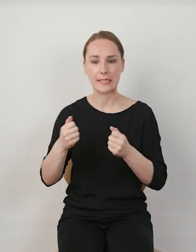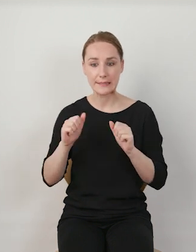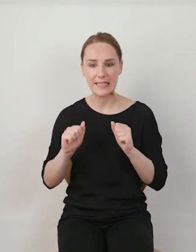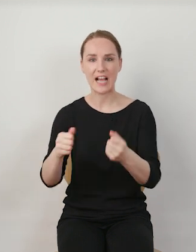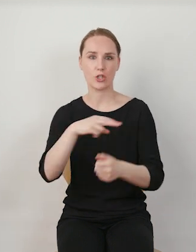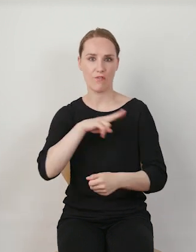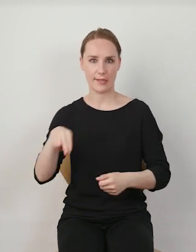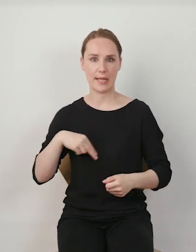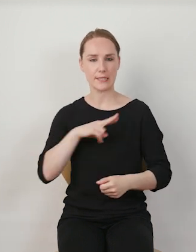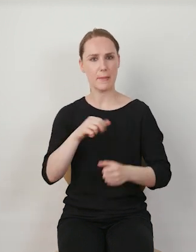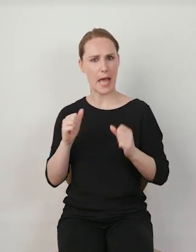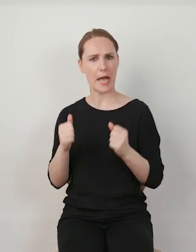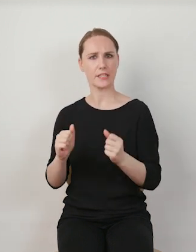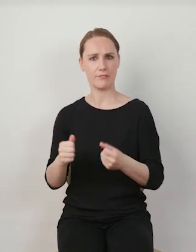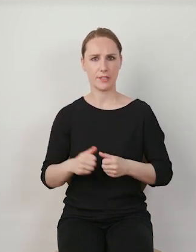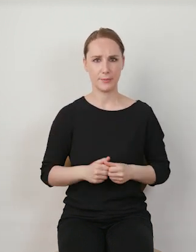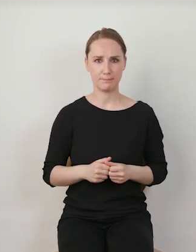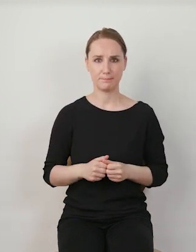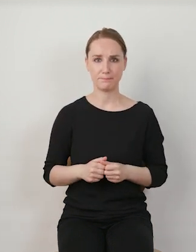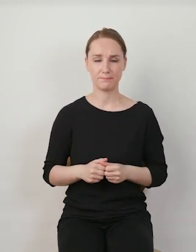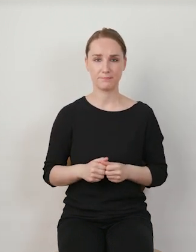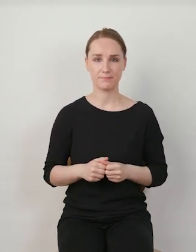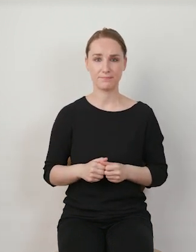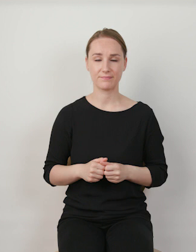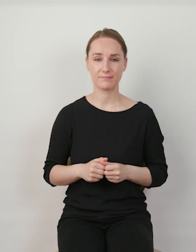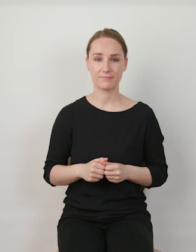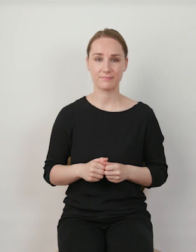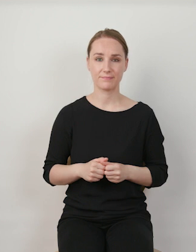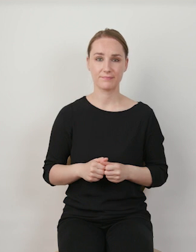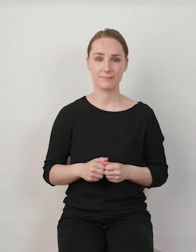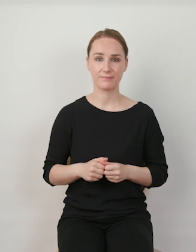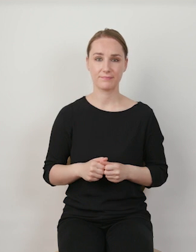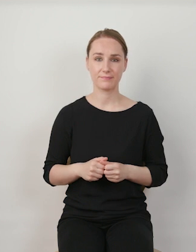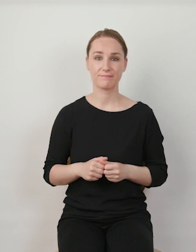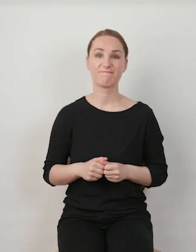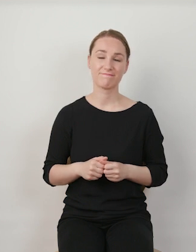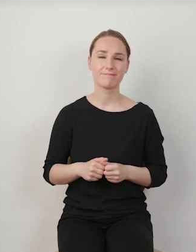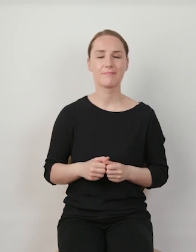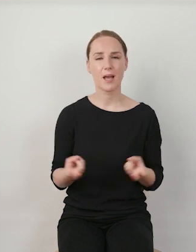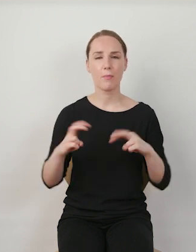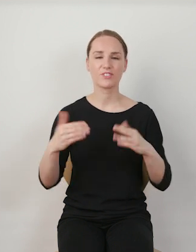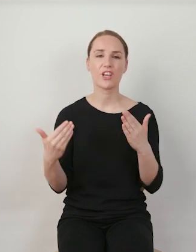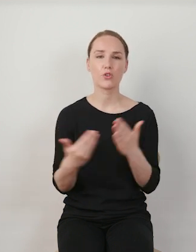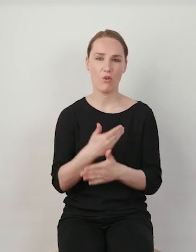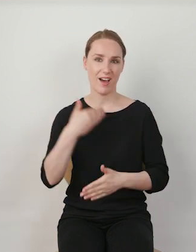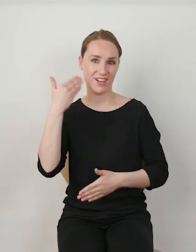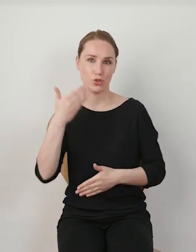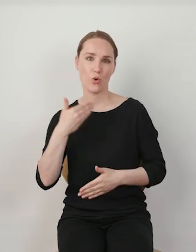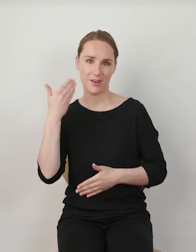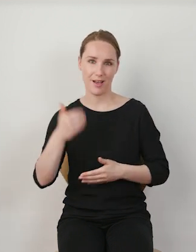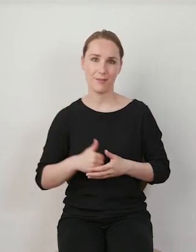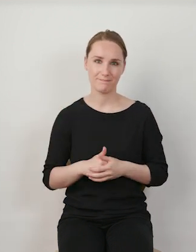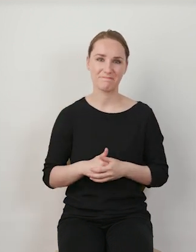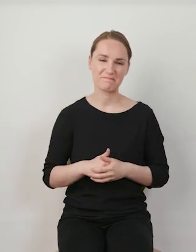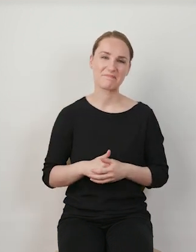byli bardziej aktywnymi użytkownikami. A wszystko to prowadzi do pewnego rodzaju nowej retoryki. Nowej retoryki,